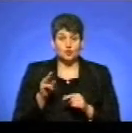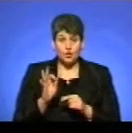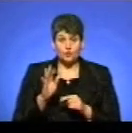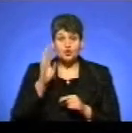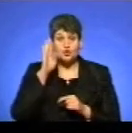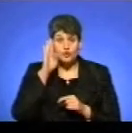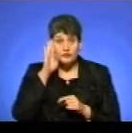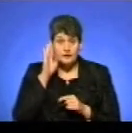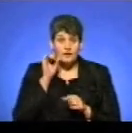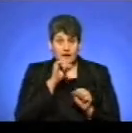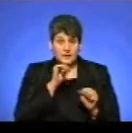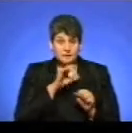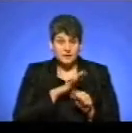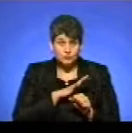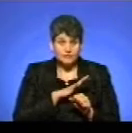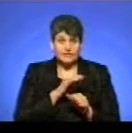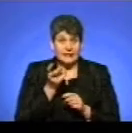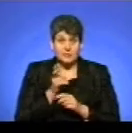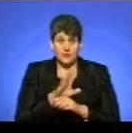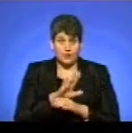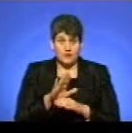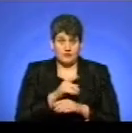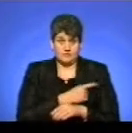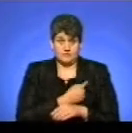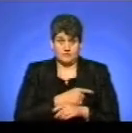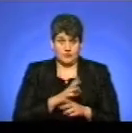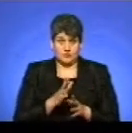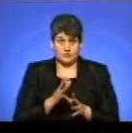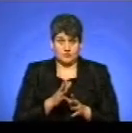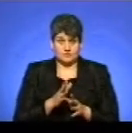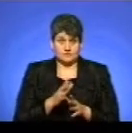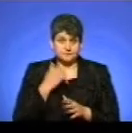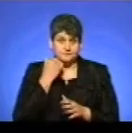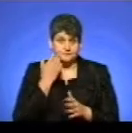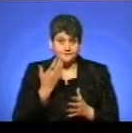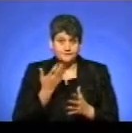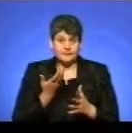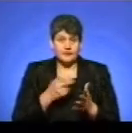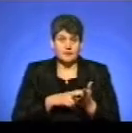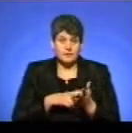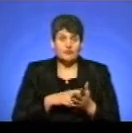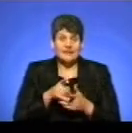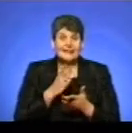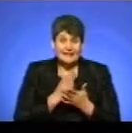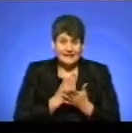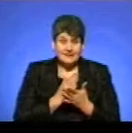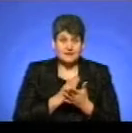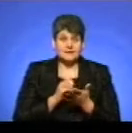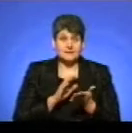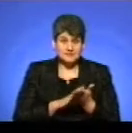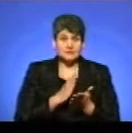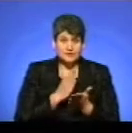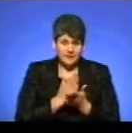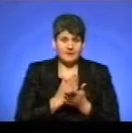чоловіки жертви насилля не звертаються, розумієте, тому вони є, але вони менше обліковуються,